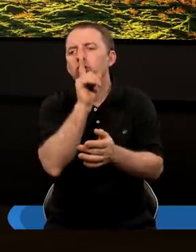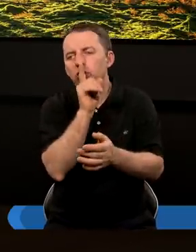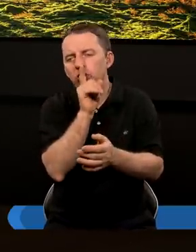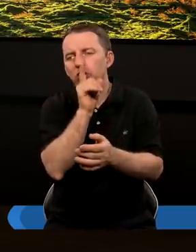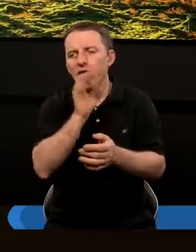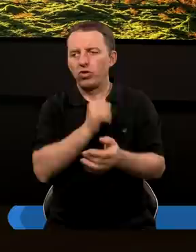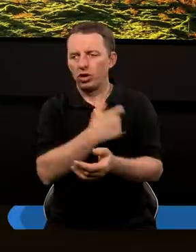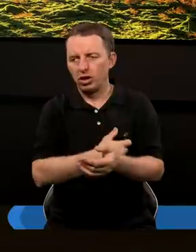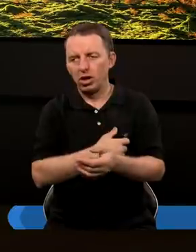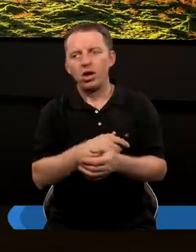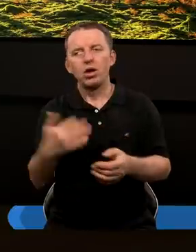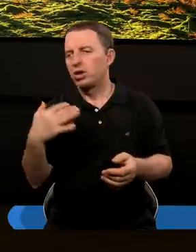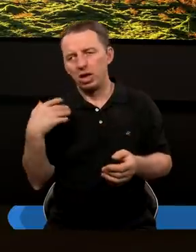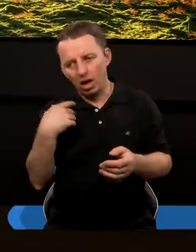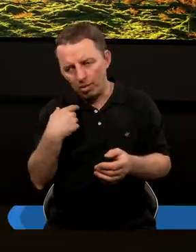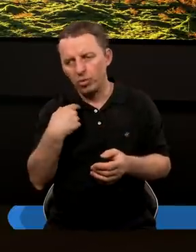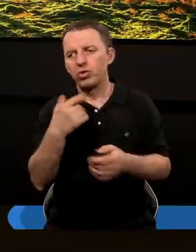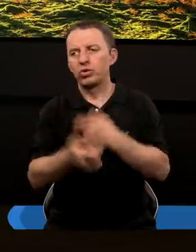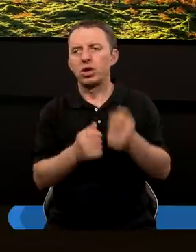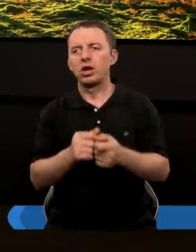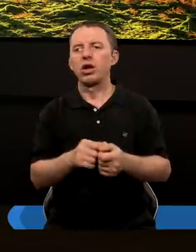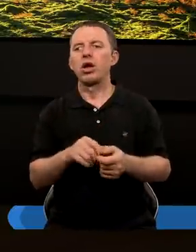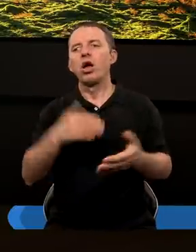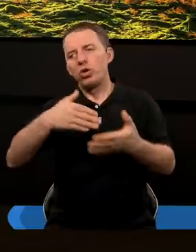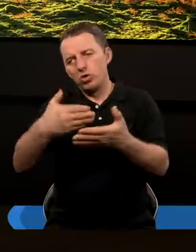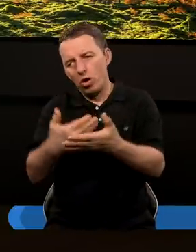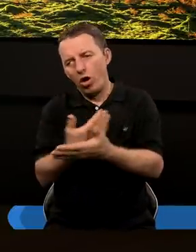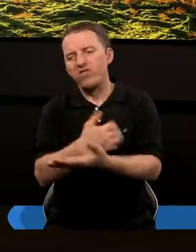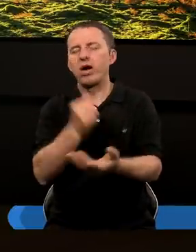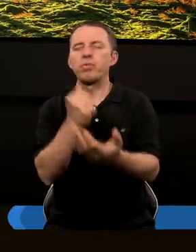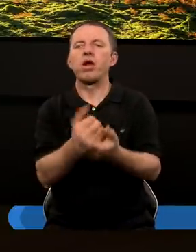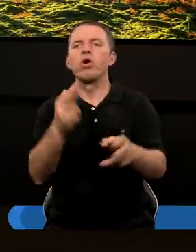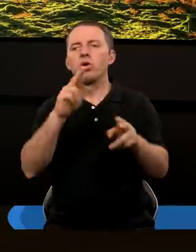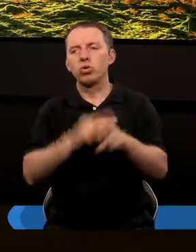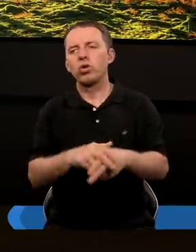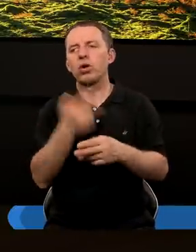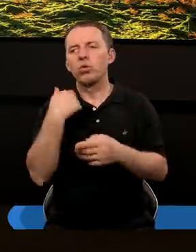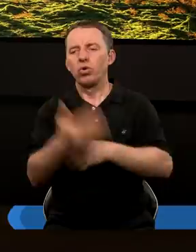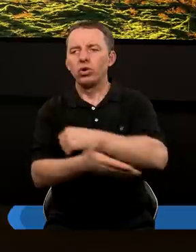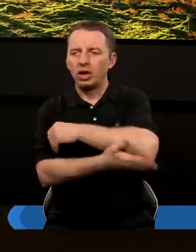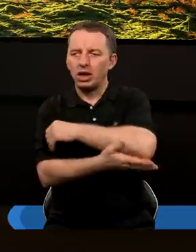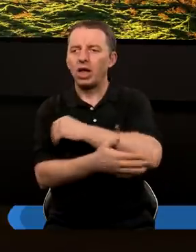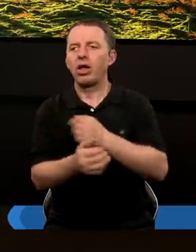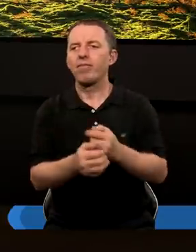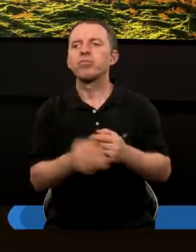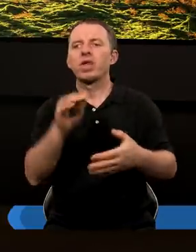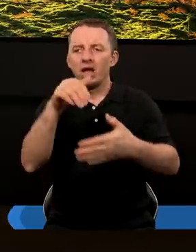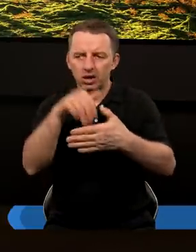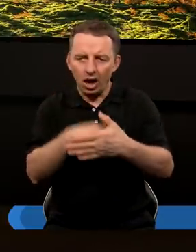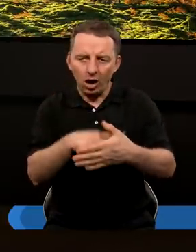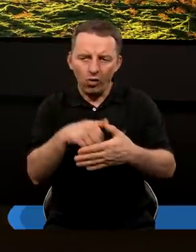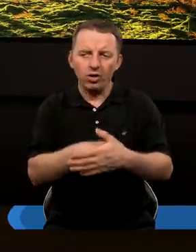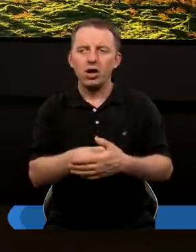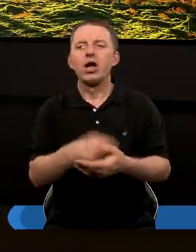cichości swojego serca i myślę, że wtedy nie byłby w konflikcie z tym właśnie nowym prawem, które, jak słusznie mówicie, było zasadzką, ale